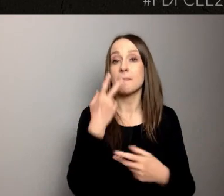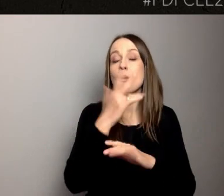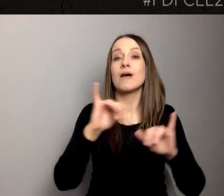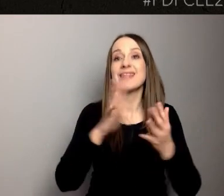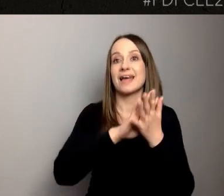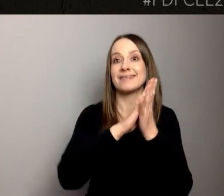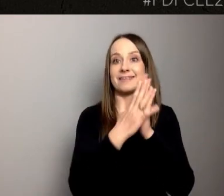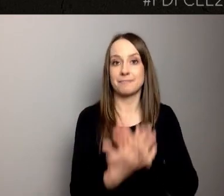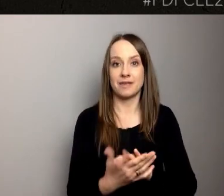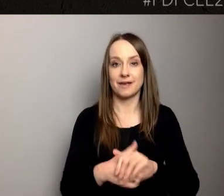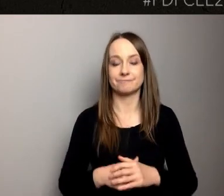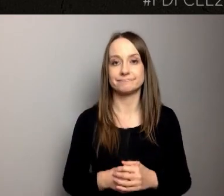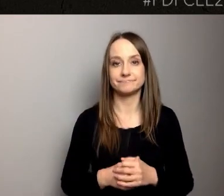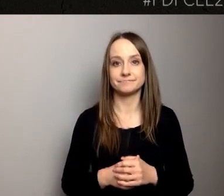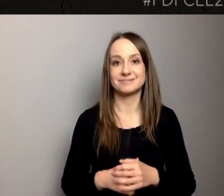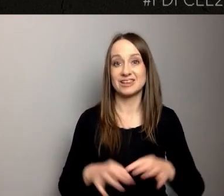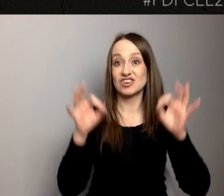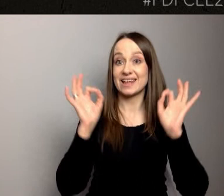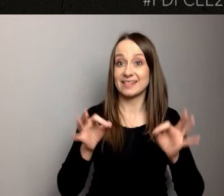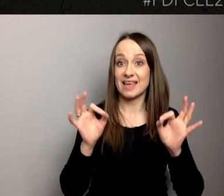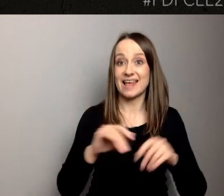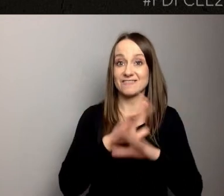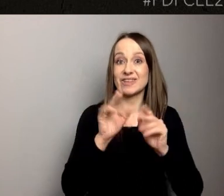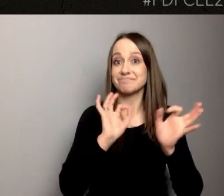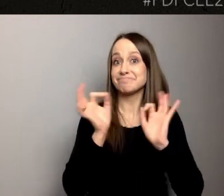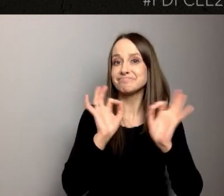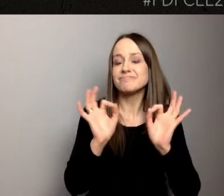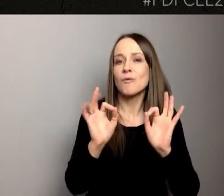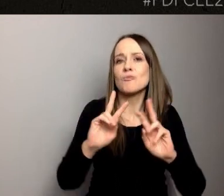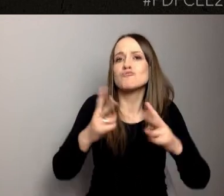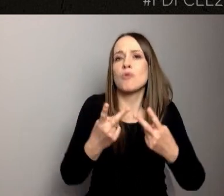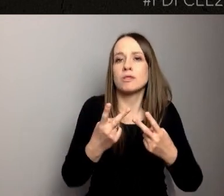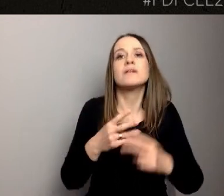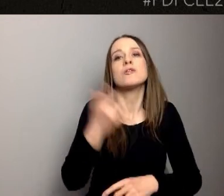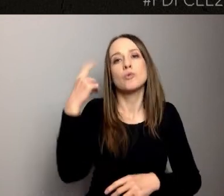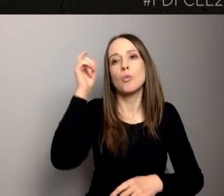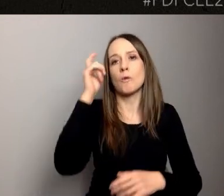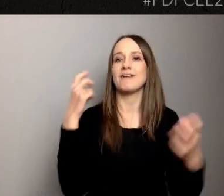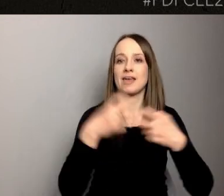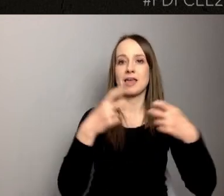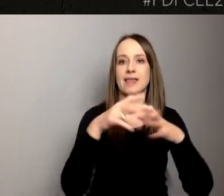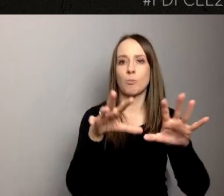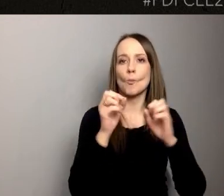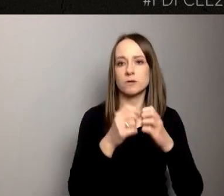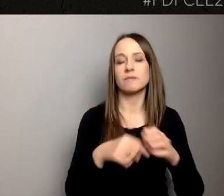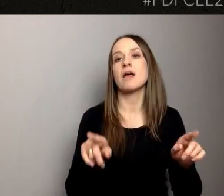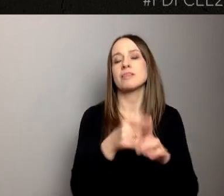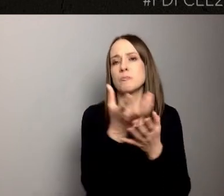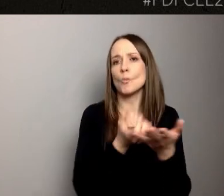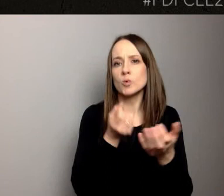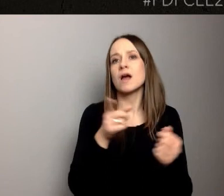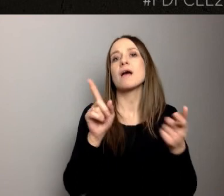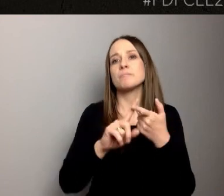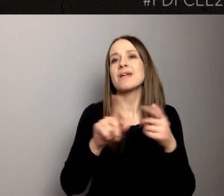że w tej chwili dane można pozyskać głównie w internecie. Można oczywiście zadzwonić. Tylko to jest ciekawe, na przykład w rozmowie z